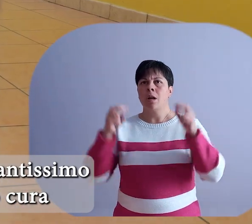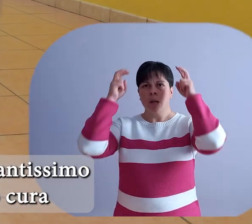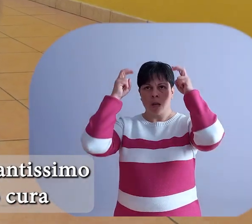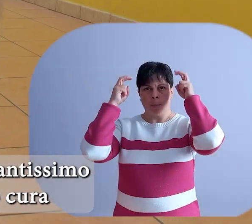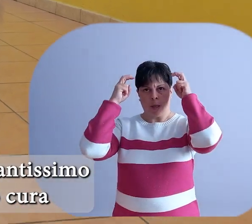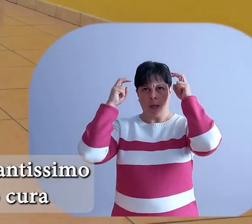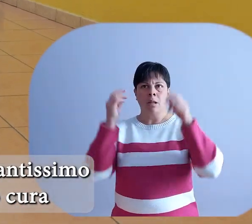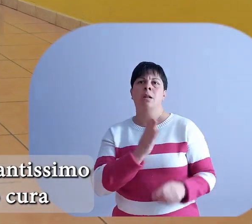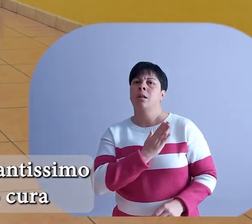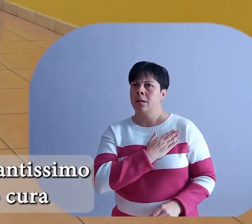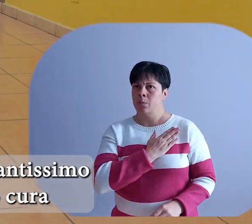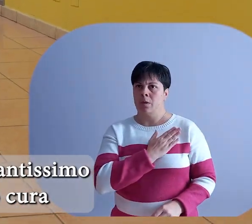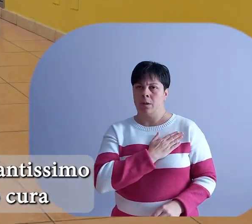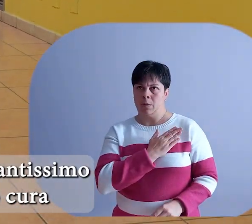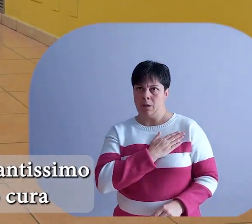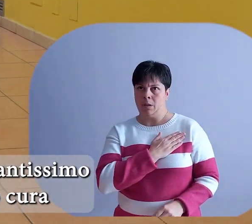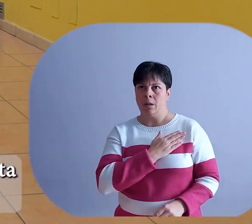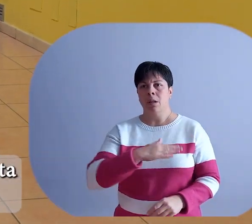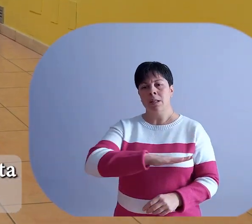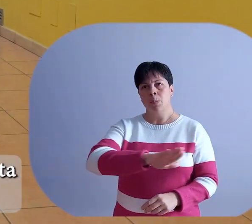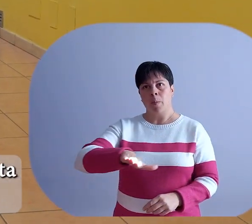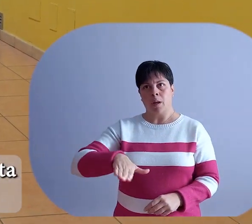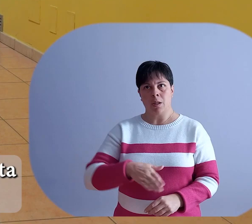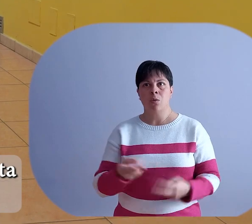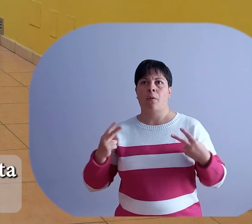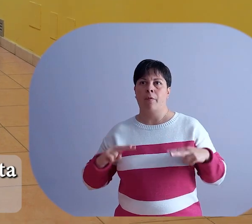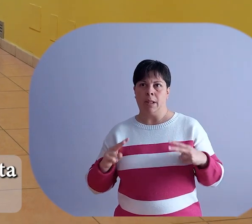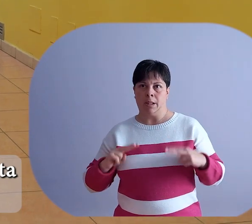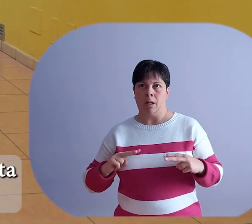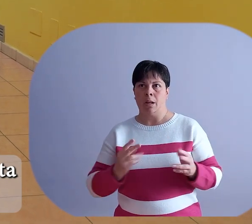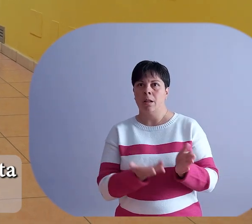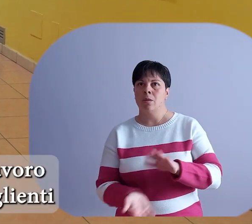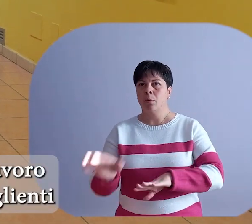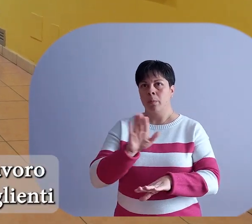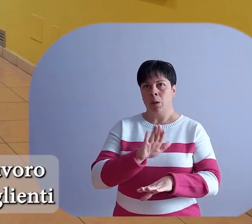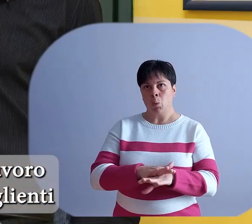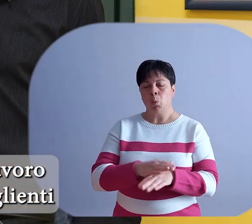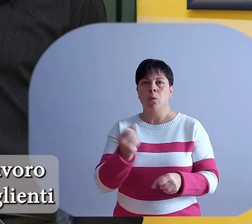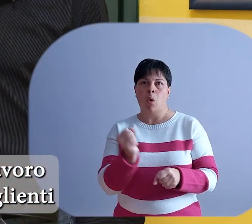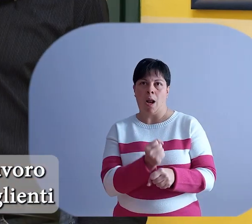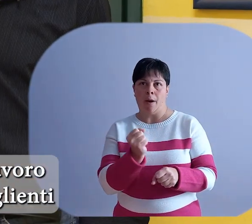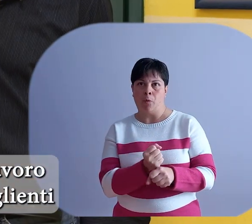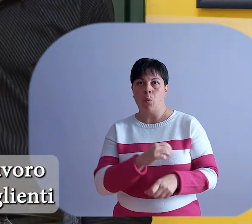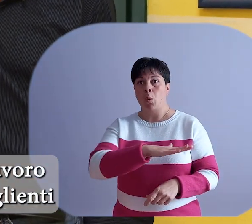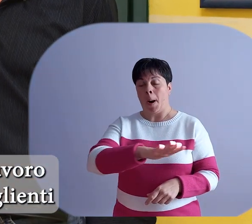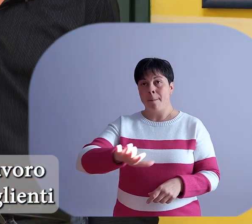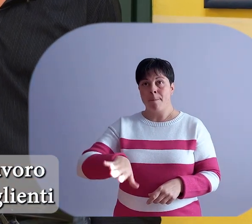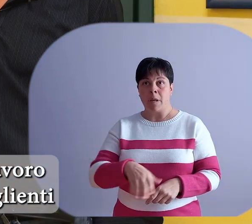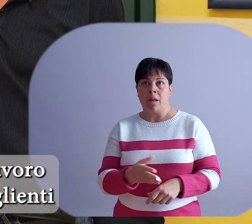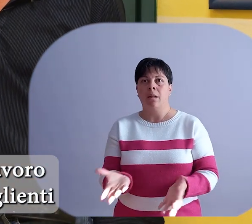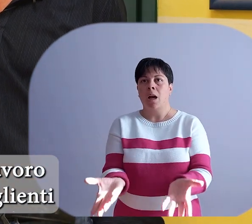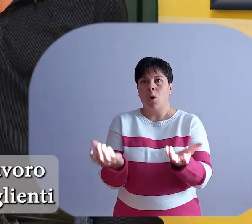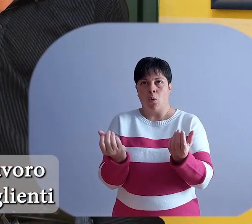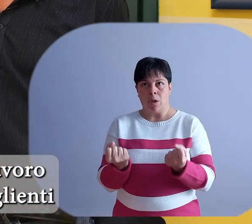importantissimo che le persone si prendano cura del proprio spazio di vita e soprattutto che attraverso il proprio lavoro